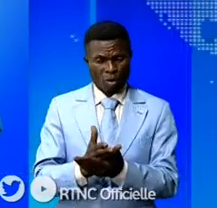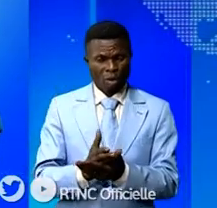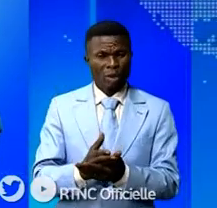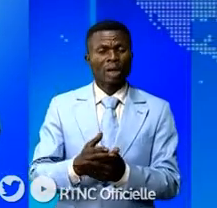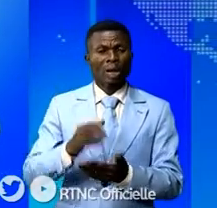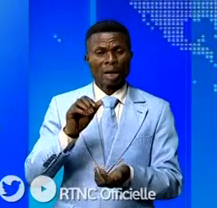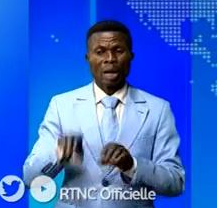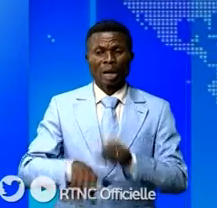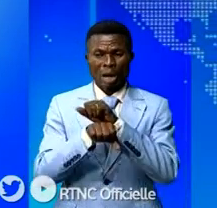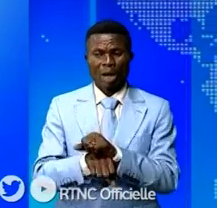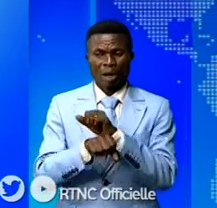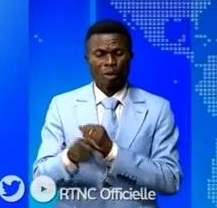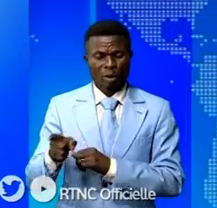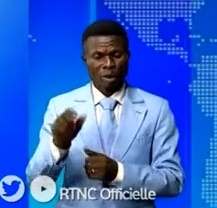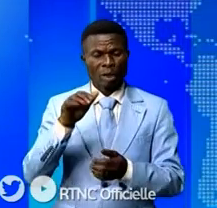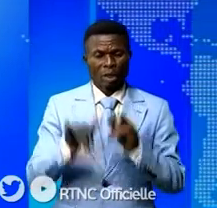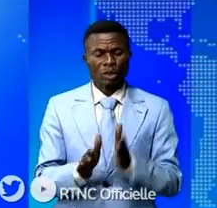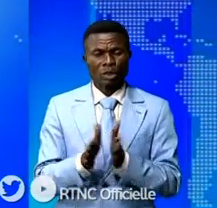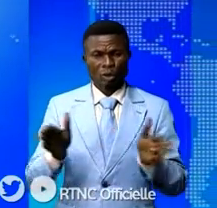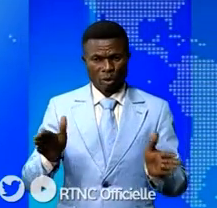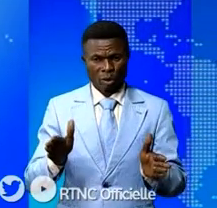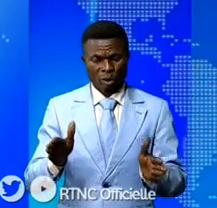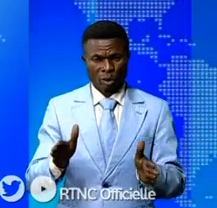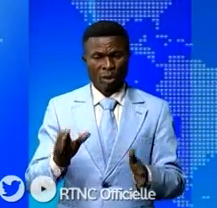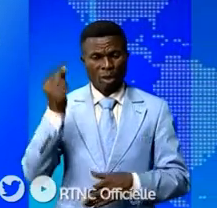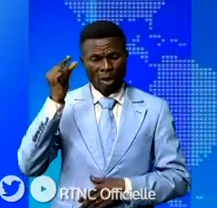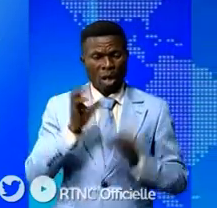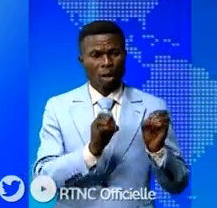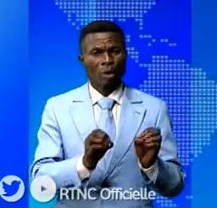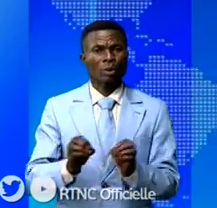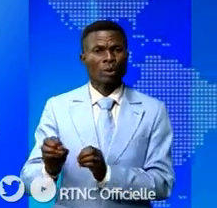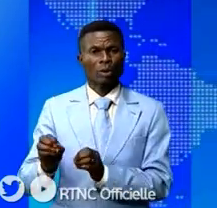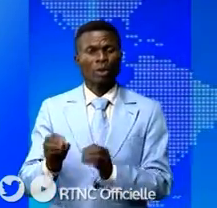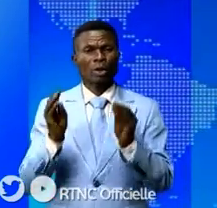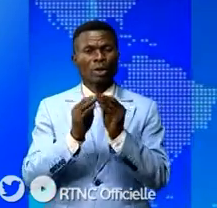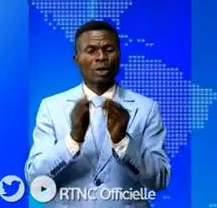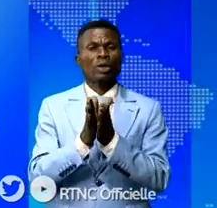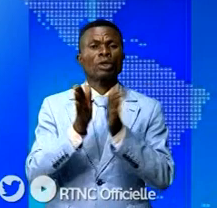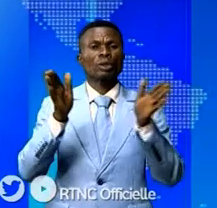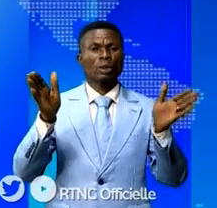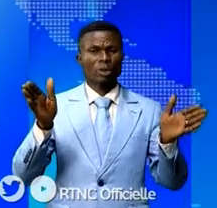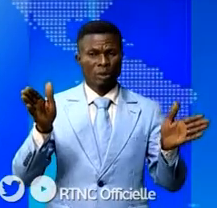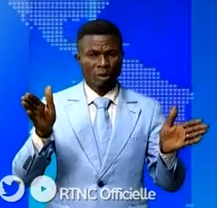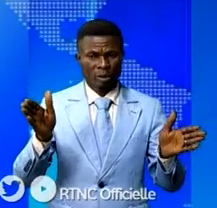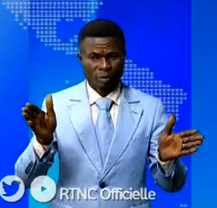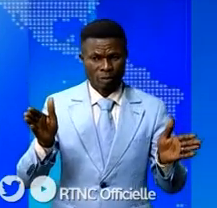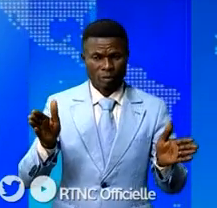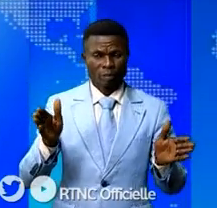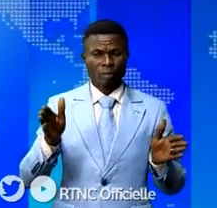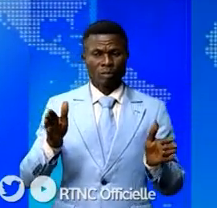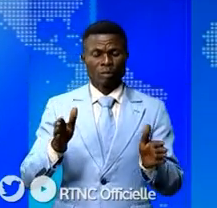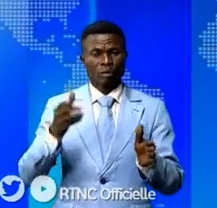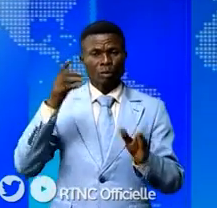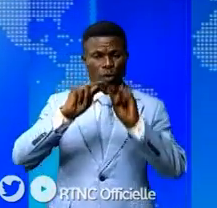cette situation le secrétariat général aux mines a organisé une assemblée générale de la